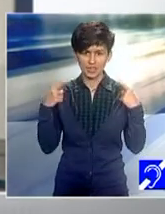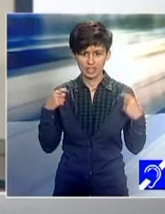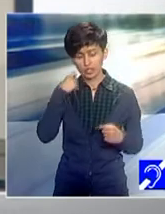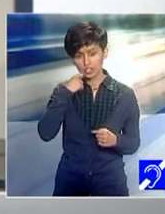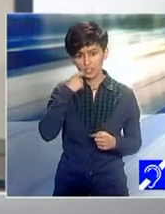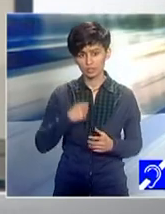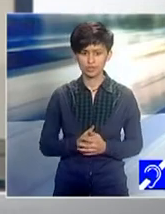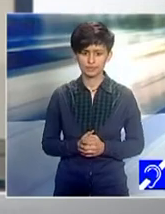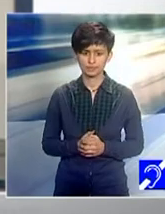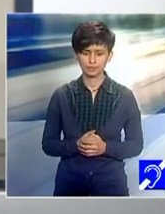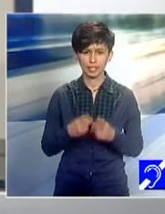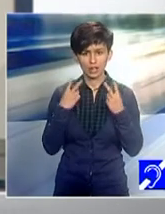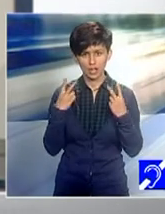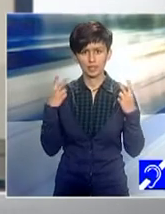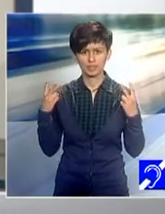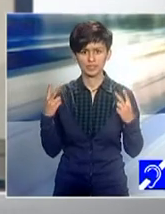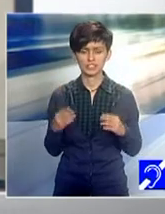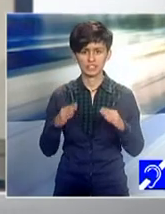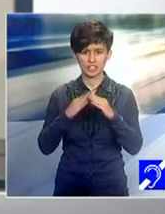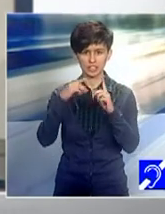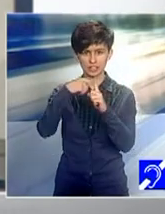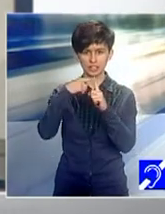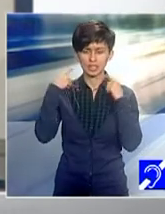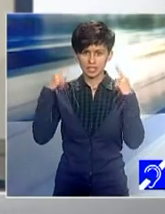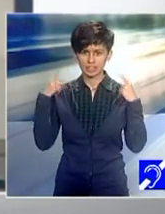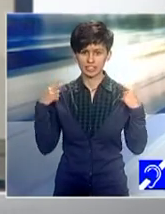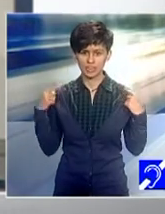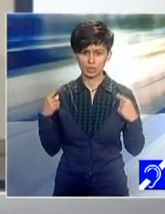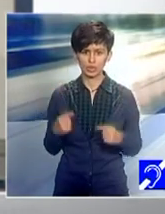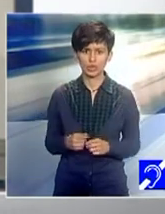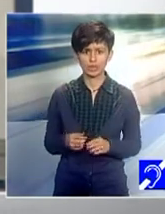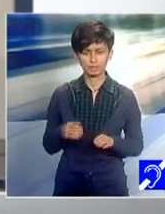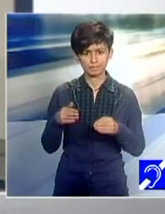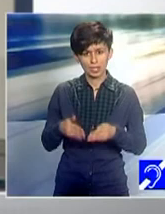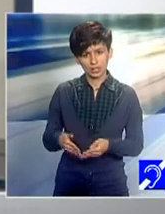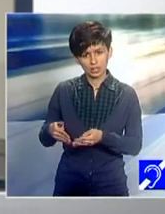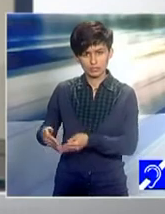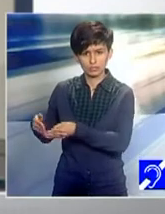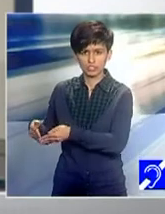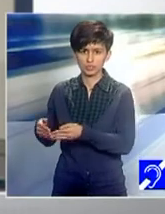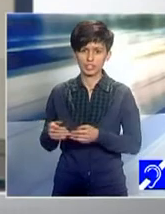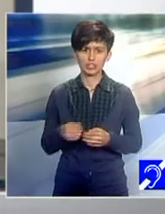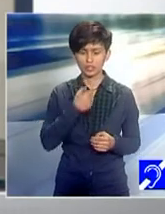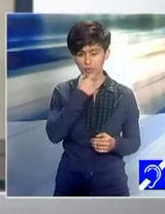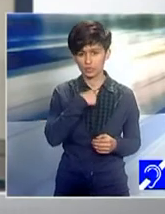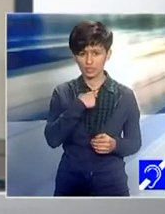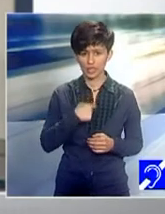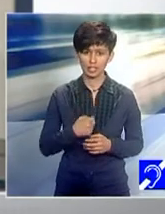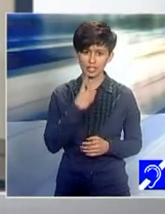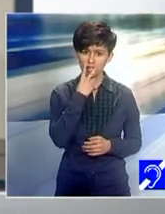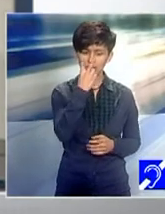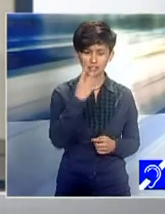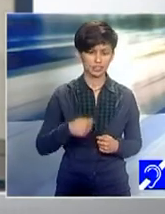sinagogă, un cimitir evreiesc, după aia am avut și un ghidaj special prin cimitirul vechi, să vedem toate